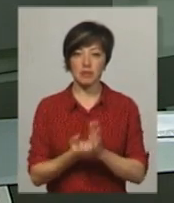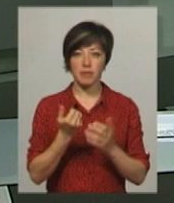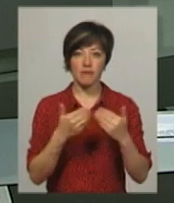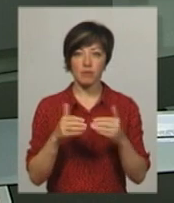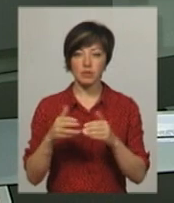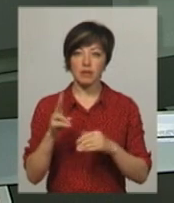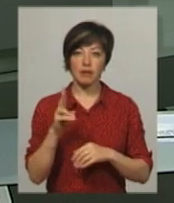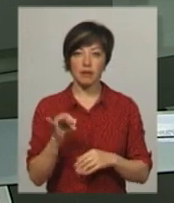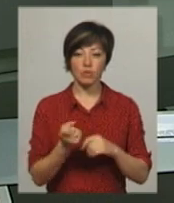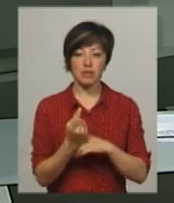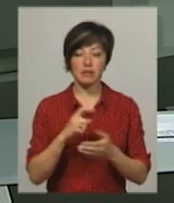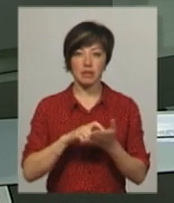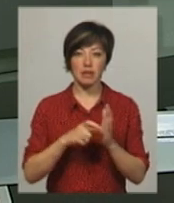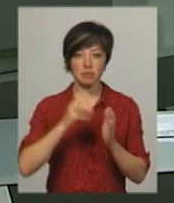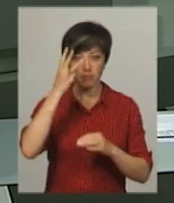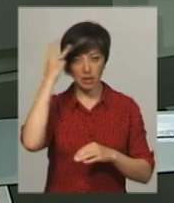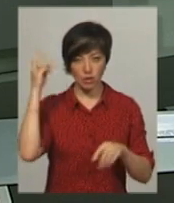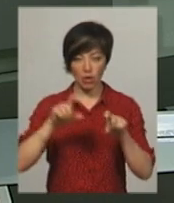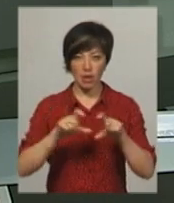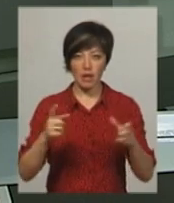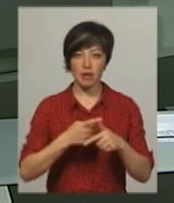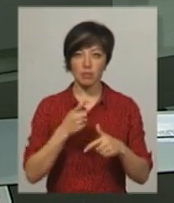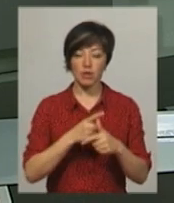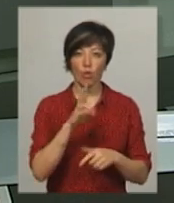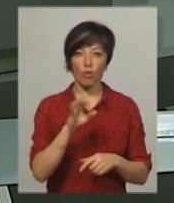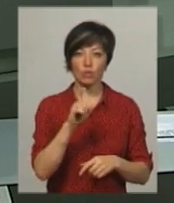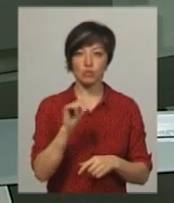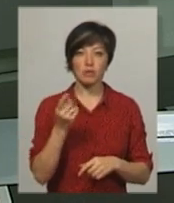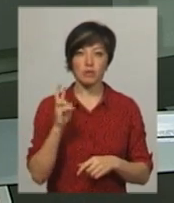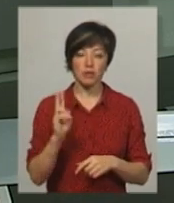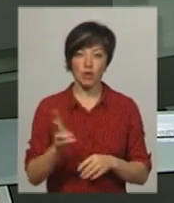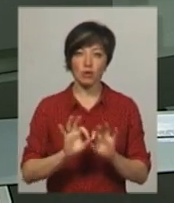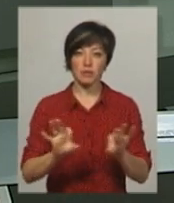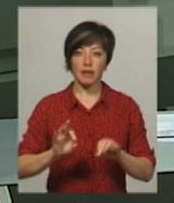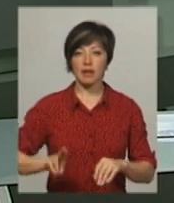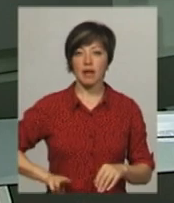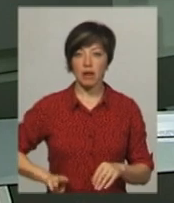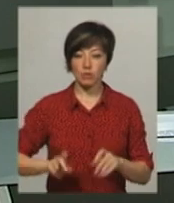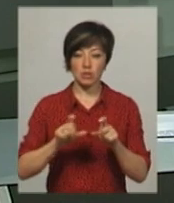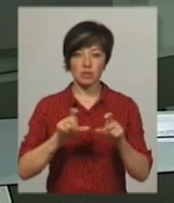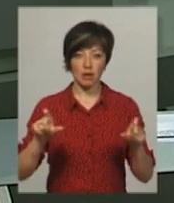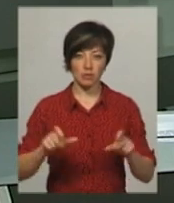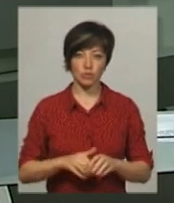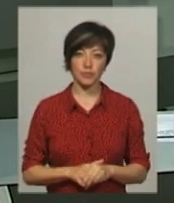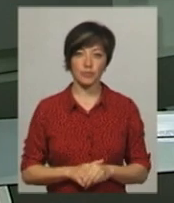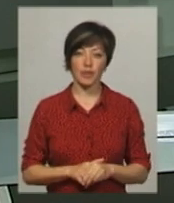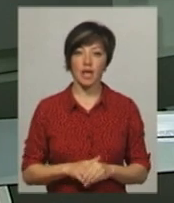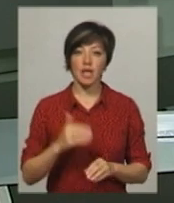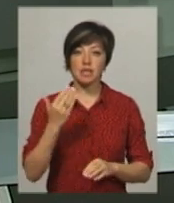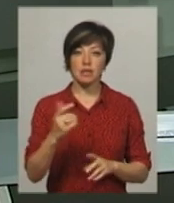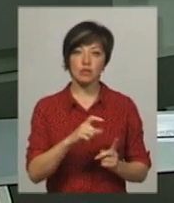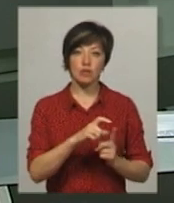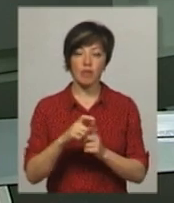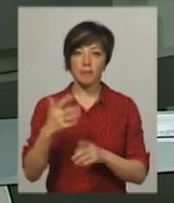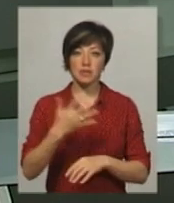випускники 11-х класів Хмельницького колегіуму імені Володимира Козубняка, розповідає директорка закладу Оксана Віхтюк. За її